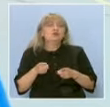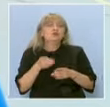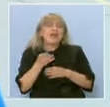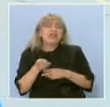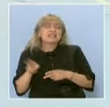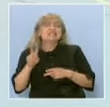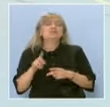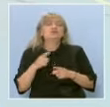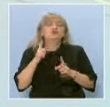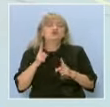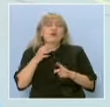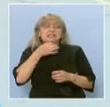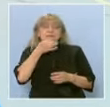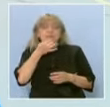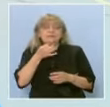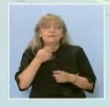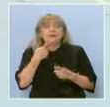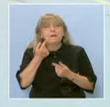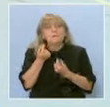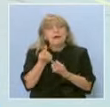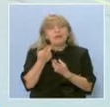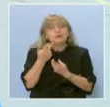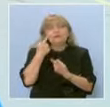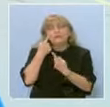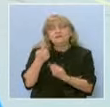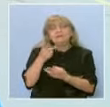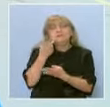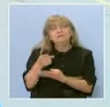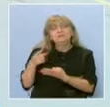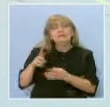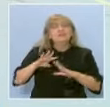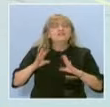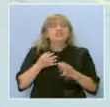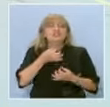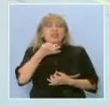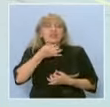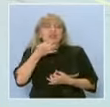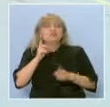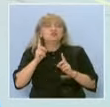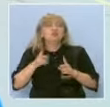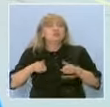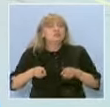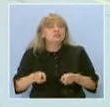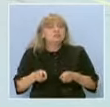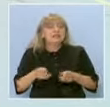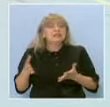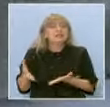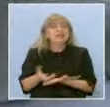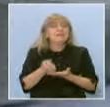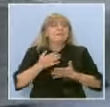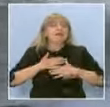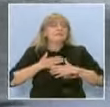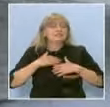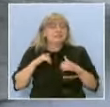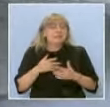което сме свикнали, а именно да разчупим малко всичките навици, които ни спират да преоткрием себе